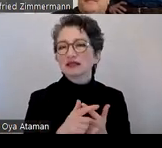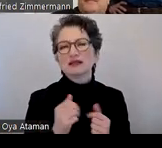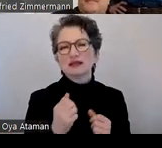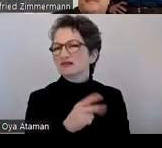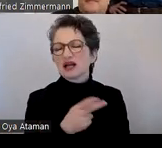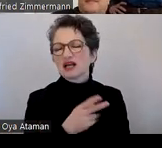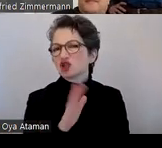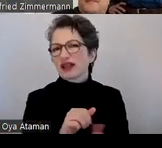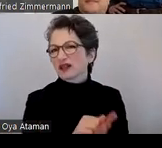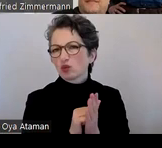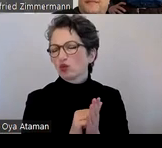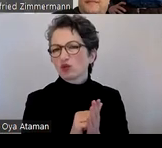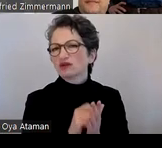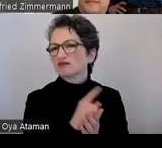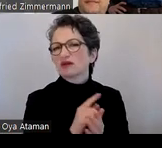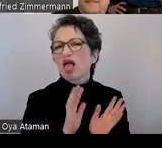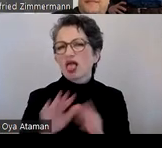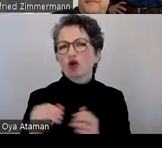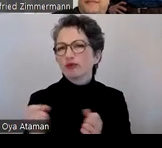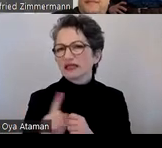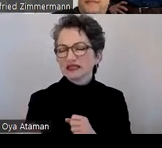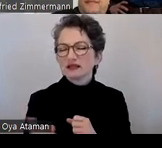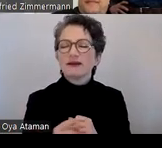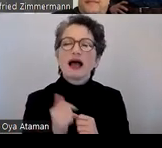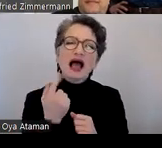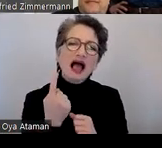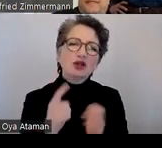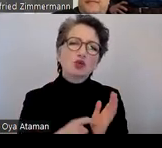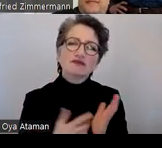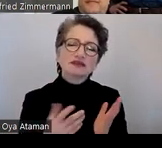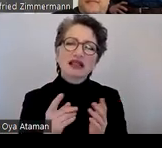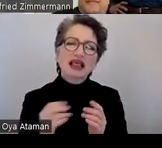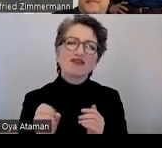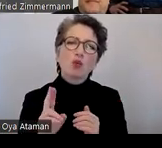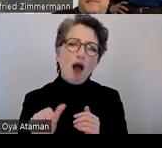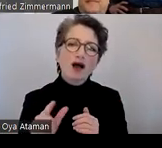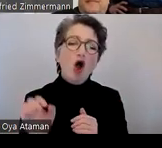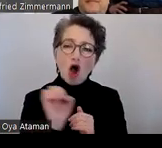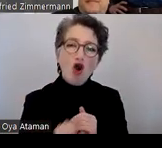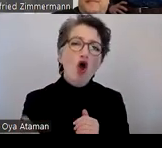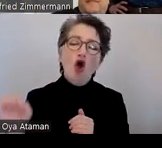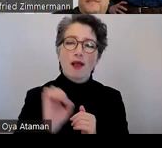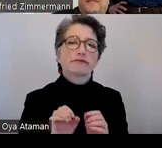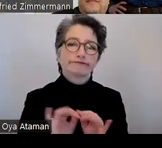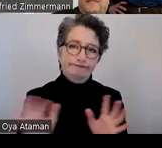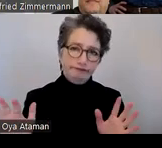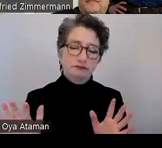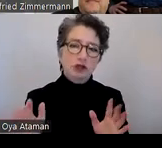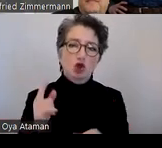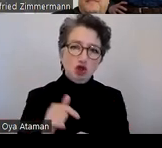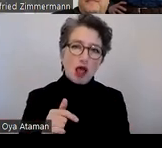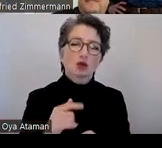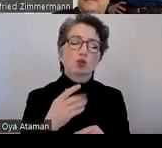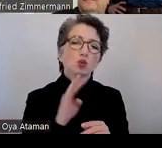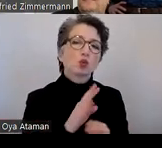und sind nichts hinterher weil ein Grund ist glaube ich einfach PDF in Europa verbreitet vor allem Deutschland auch in USA